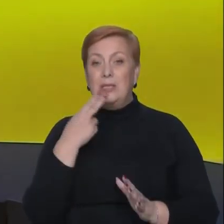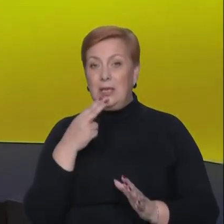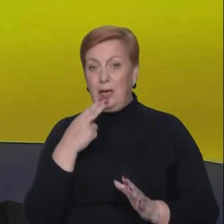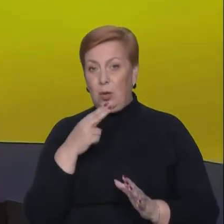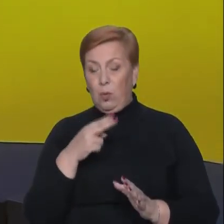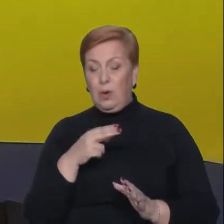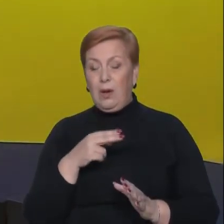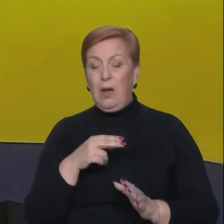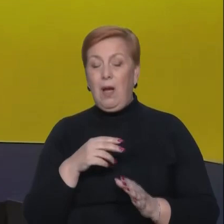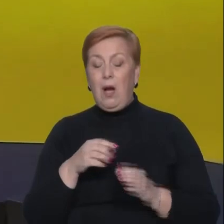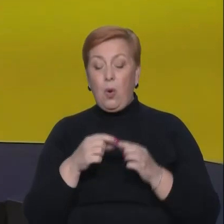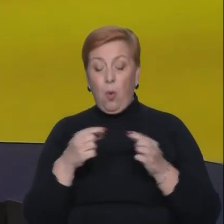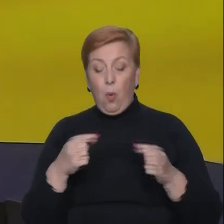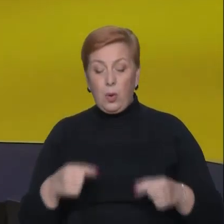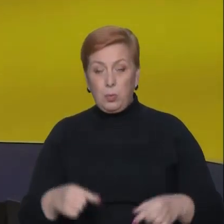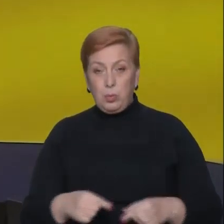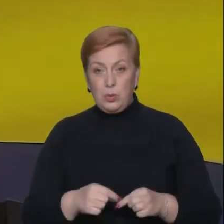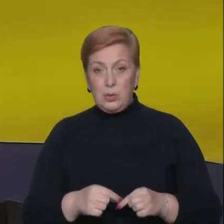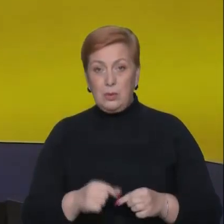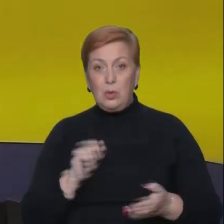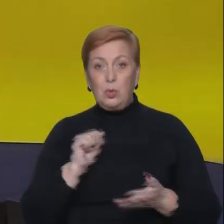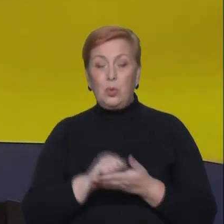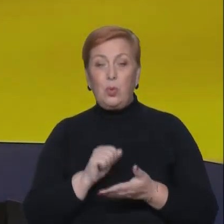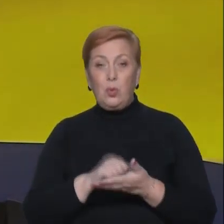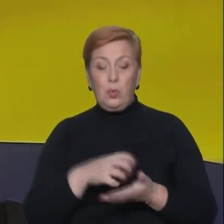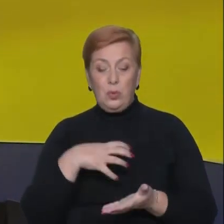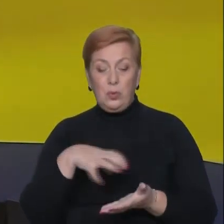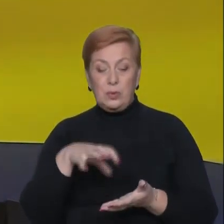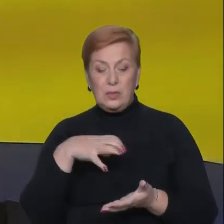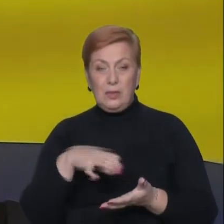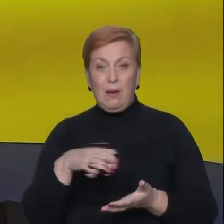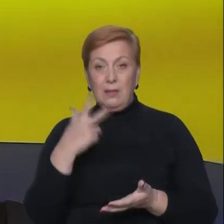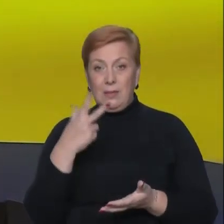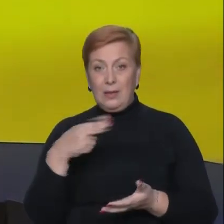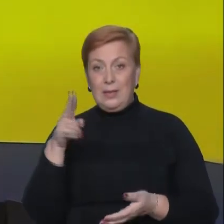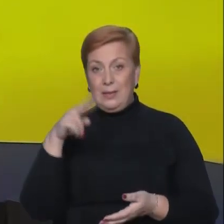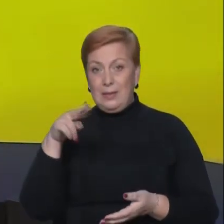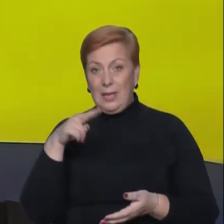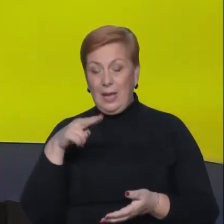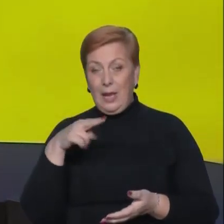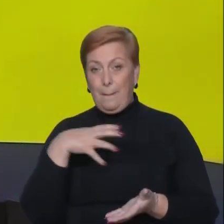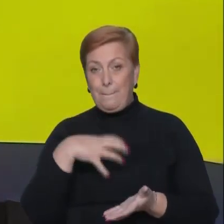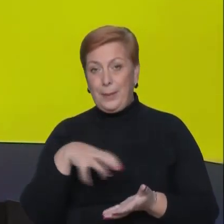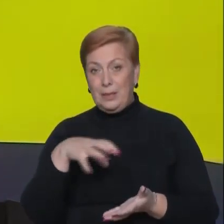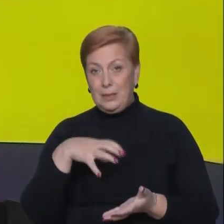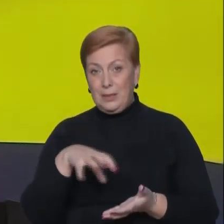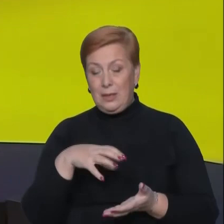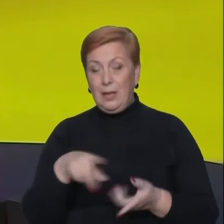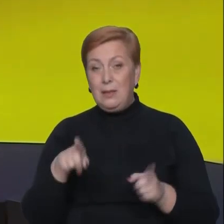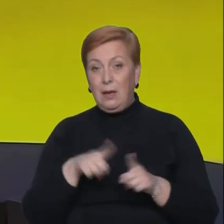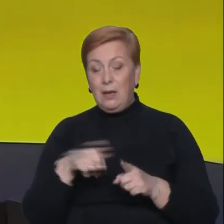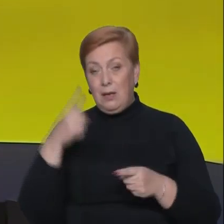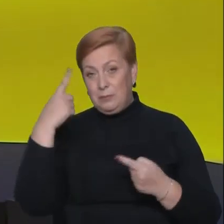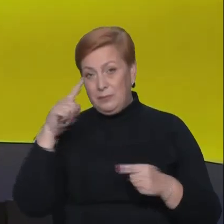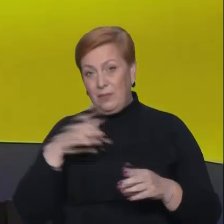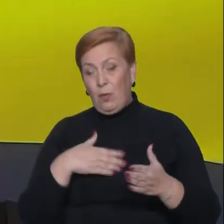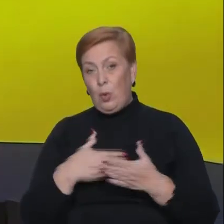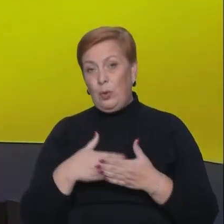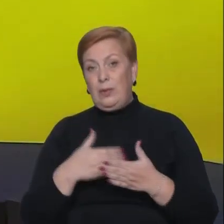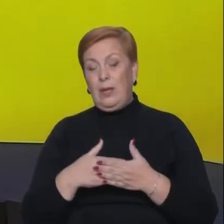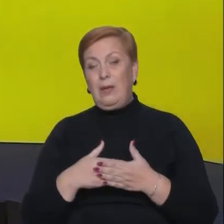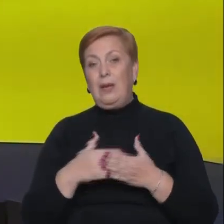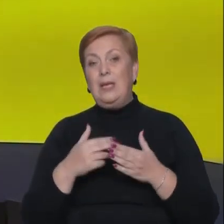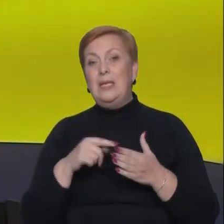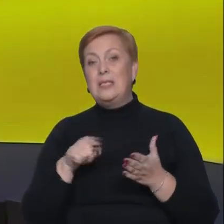до цих зарядних пристроїв друкують на 3D-принтері. Таке вигадала команда волонтерів з Дніпра і вже відправила на